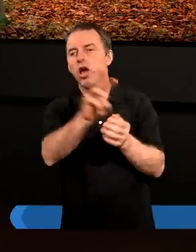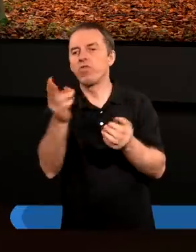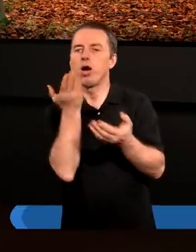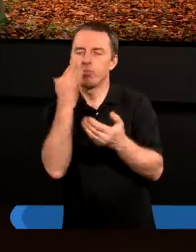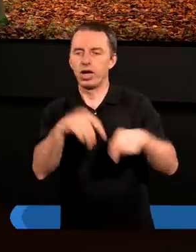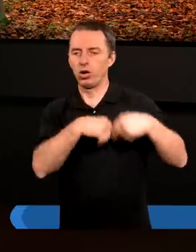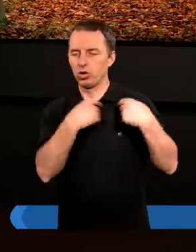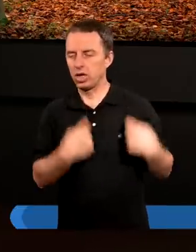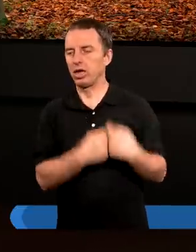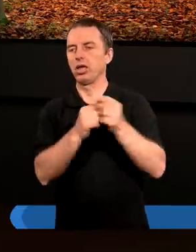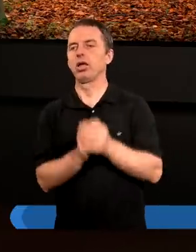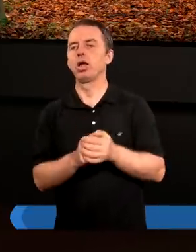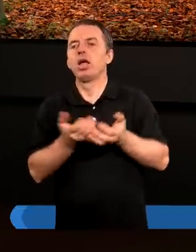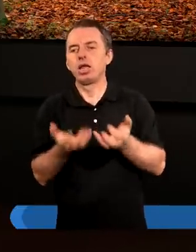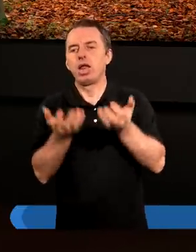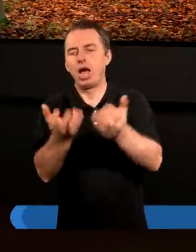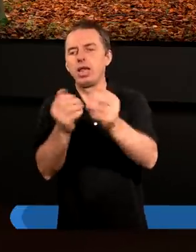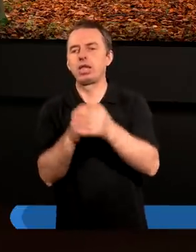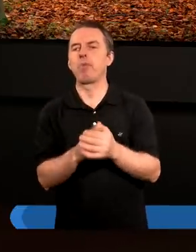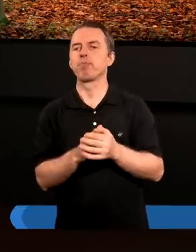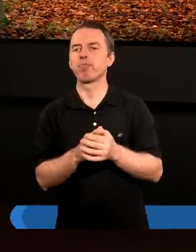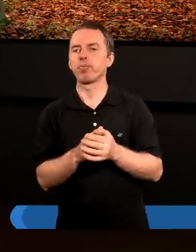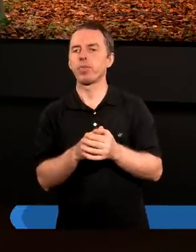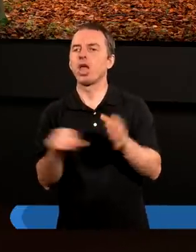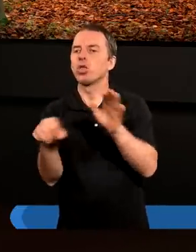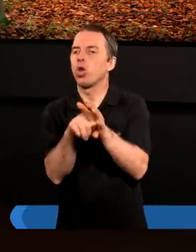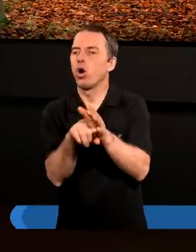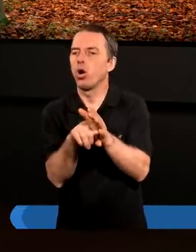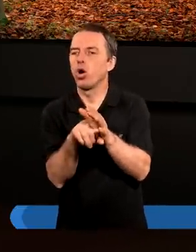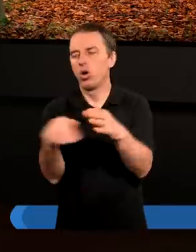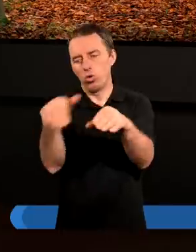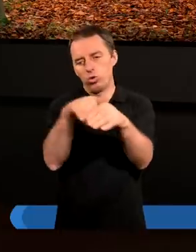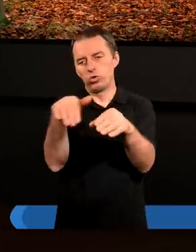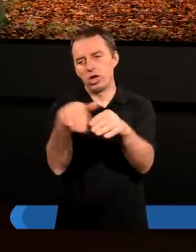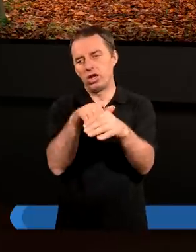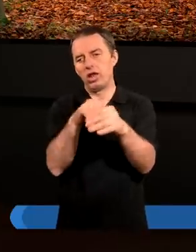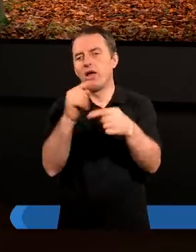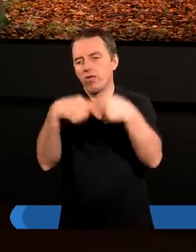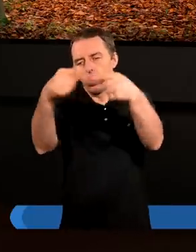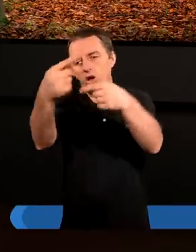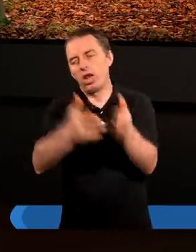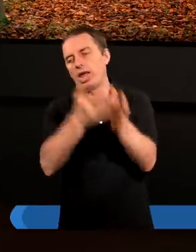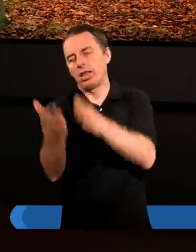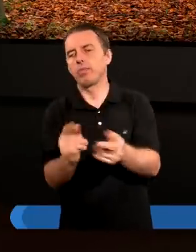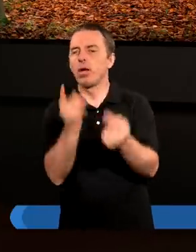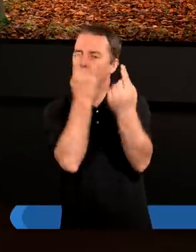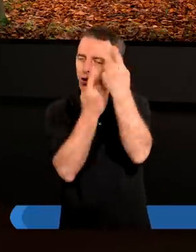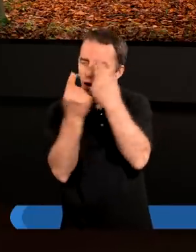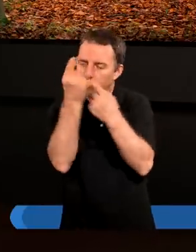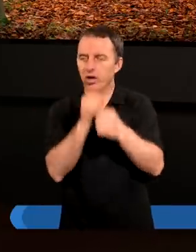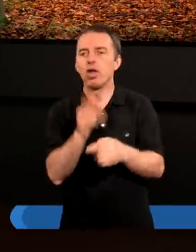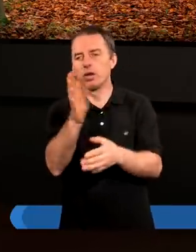bardzo serdecznie i zachęcam do uczestnictwa w kolejnym rozważaniu.